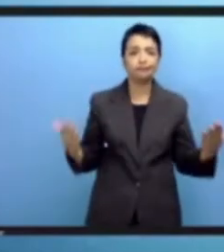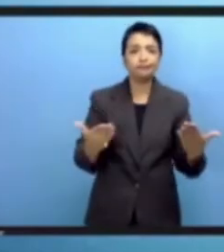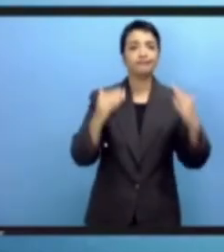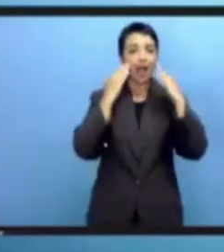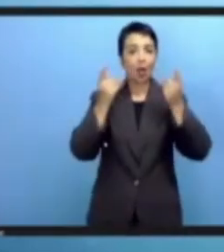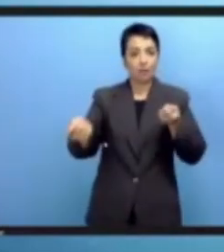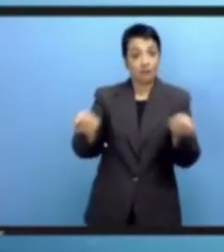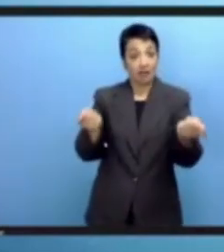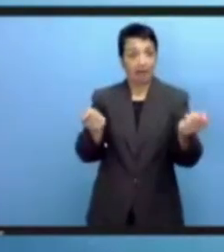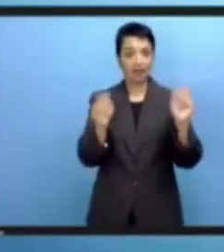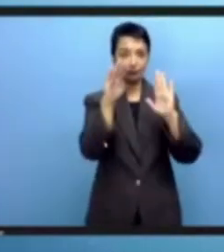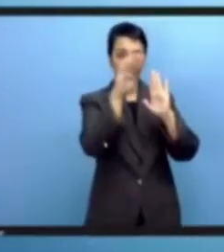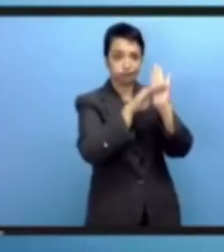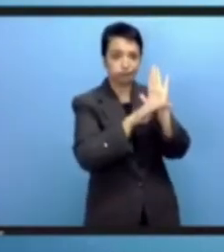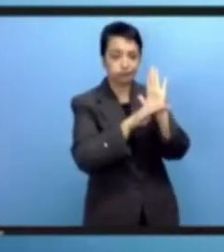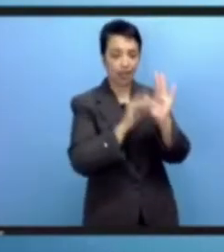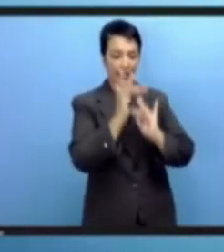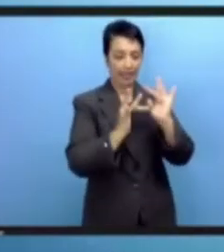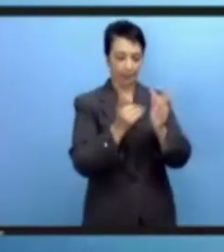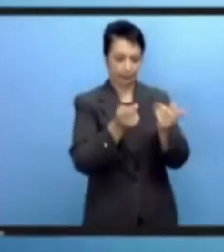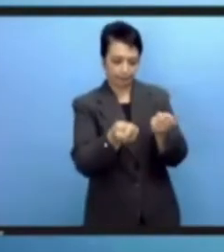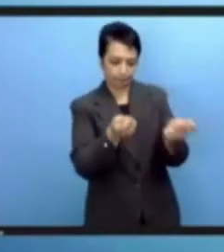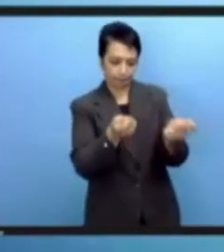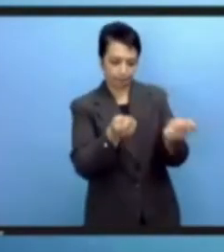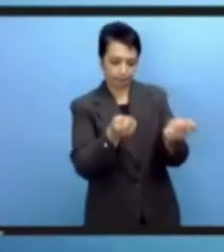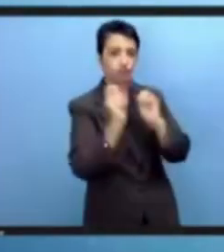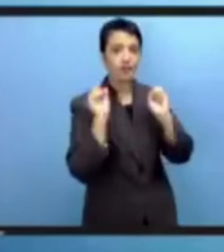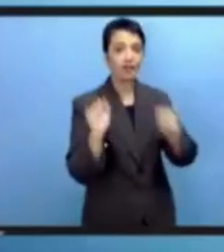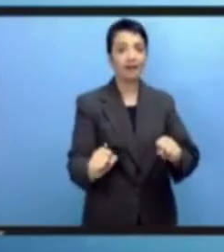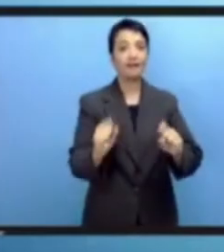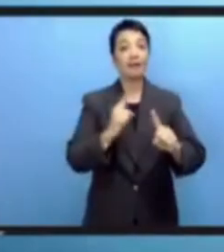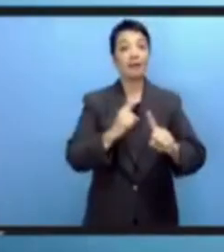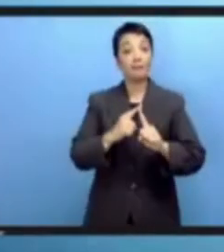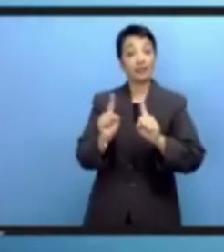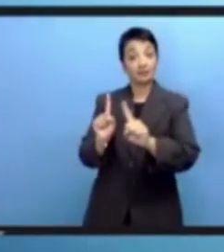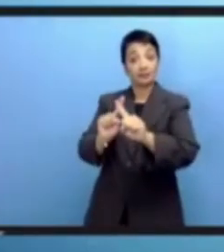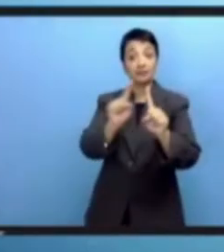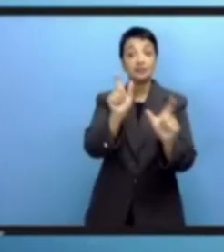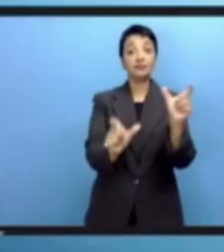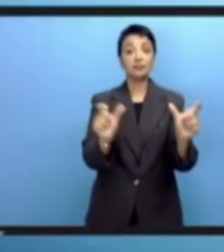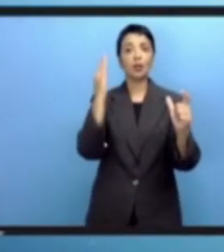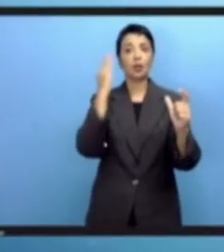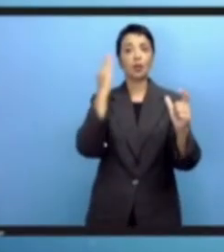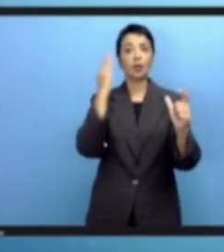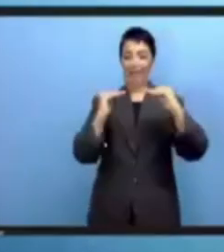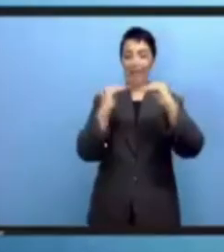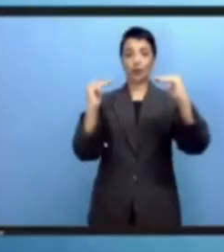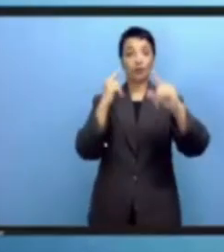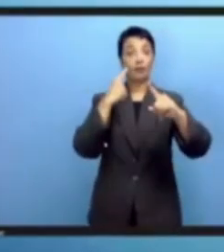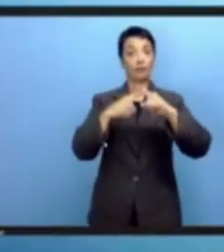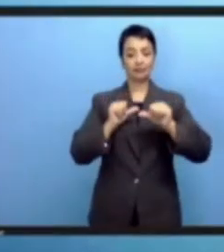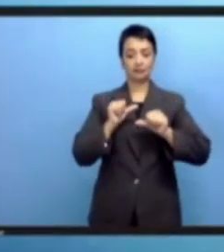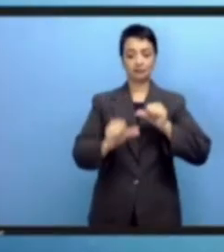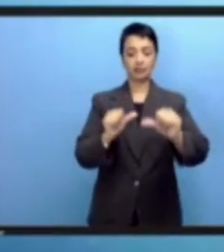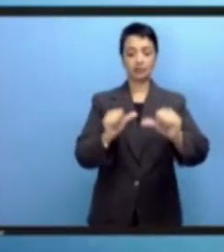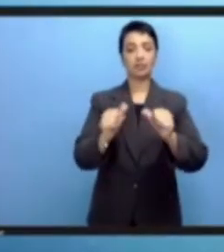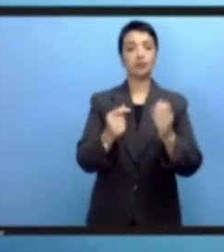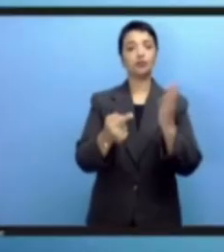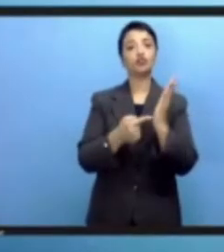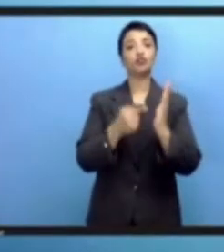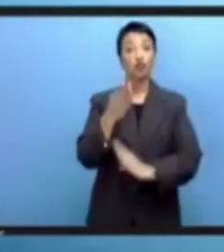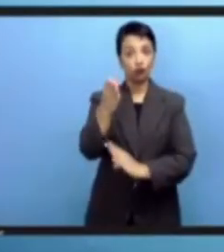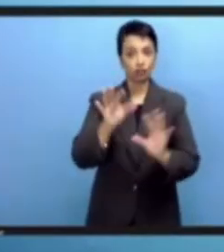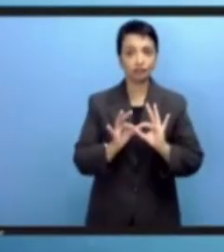ونحن نعمل على تصميم حكمة الانترنت حتى تساهم في المنافع المشتركة